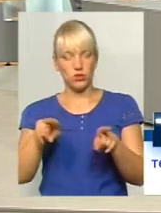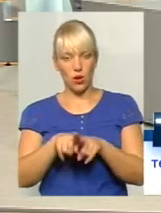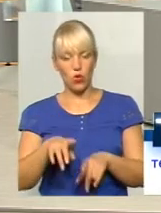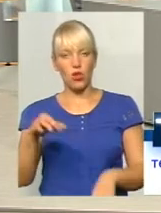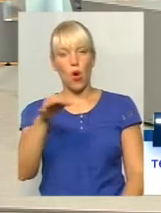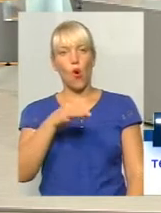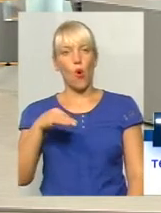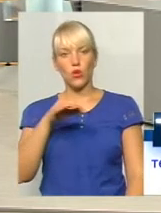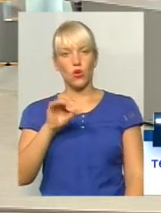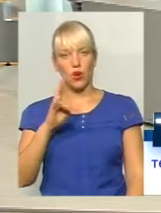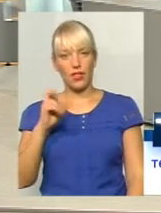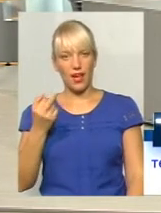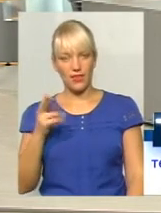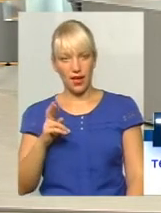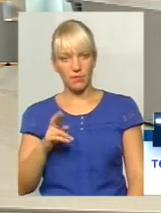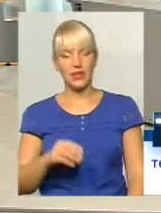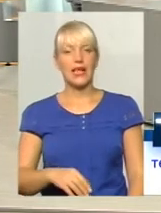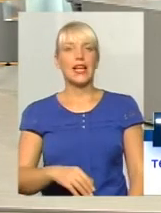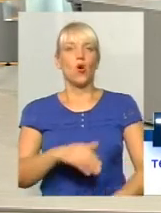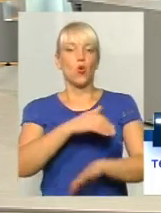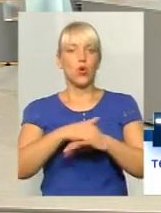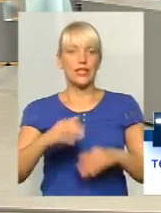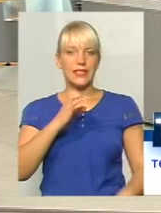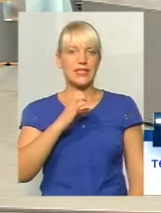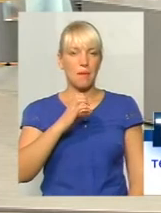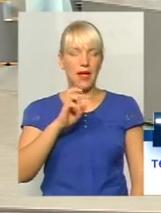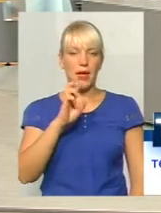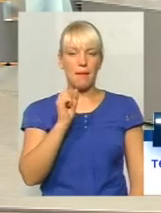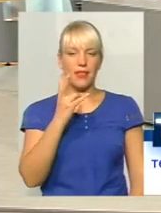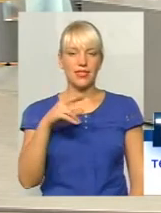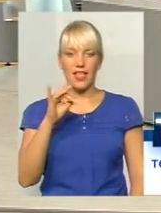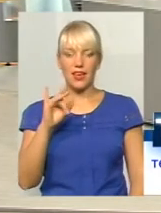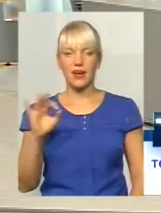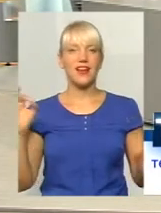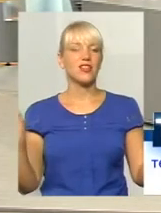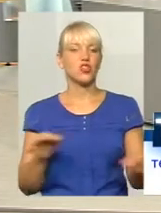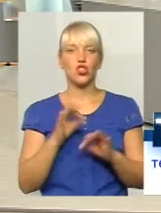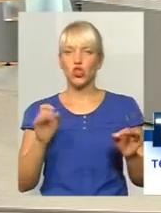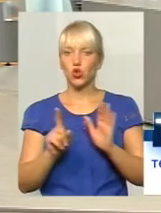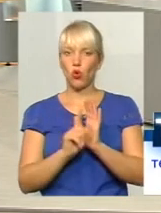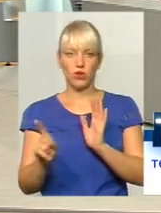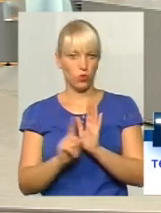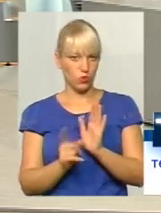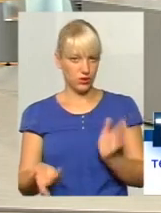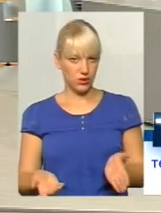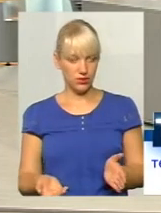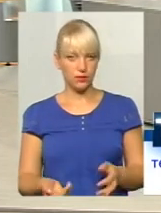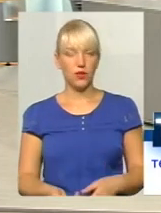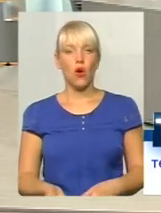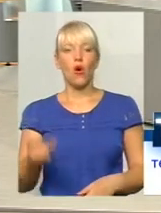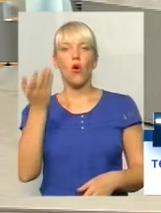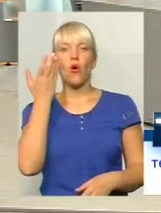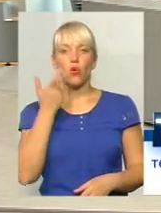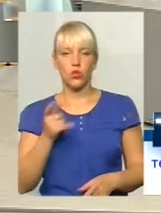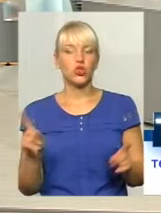конца Озерний, по Степана Бендери, нічого не ходить, коли що-небудь де